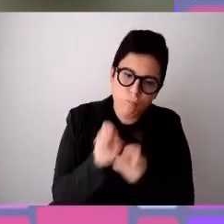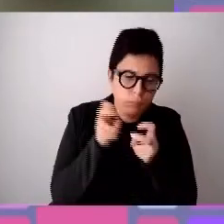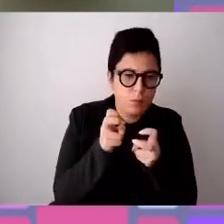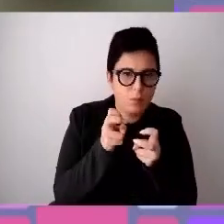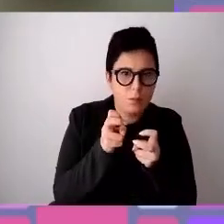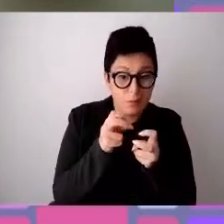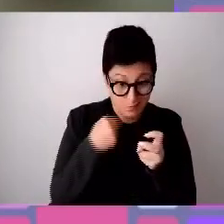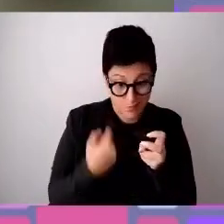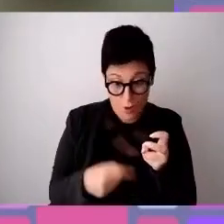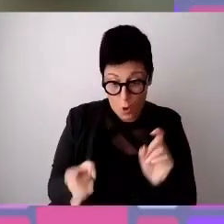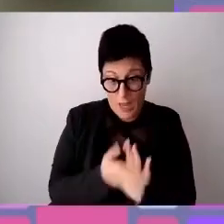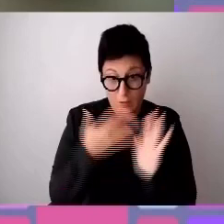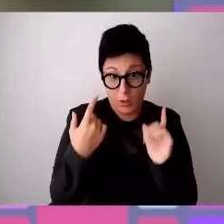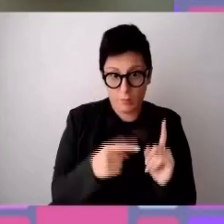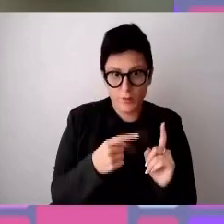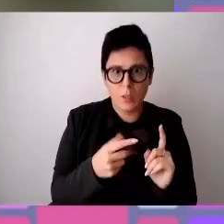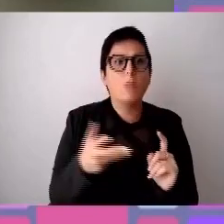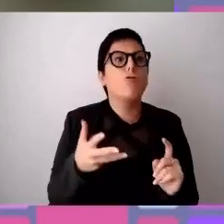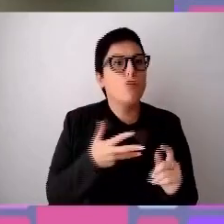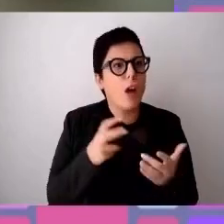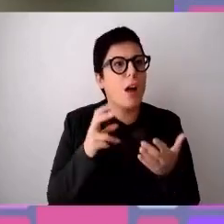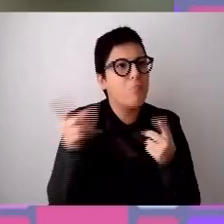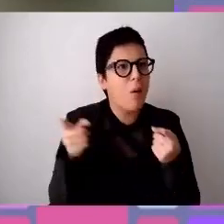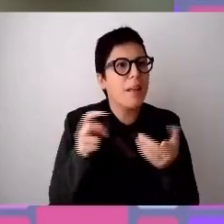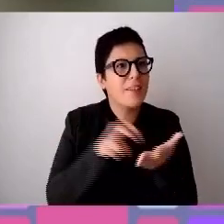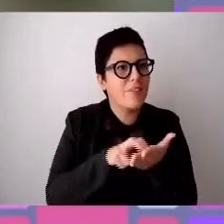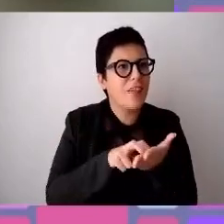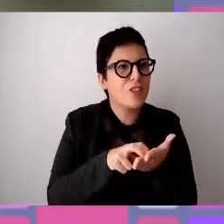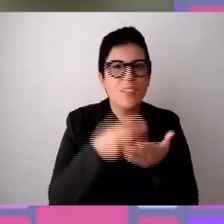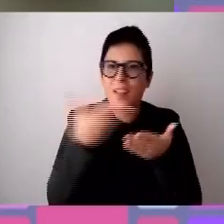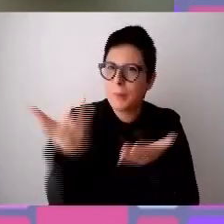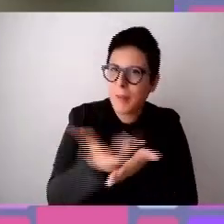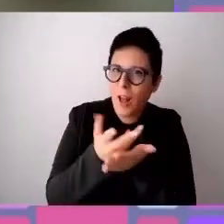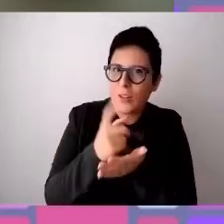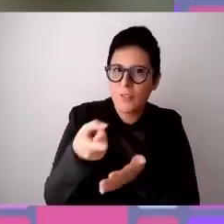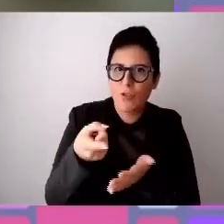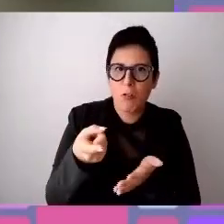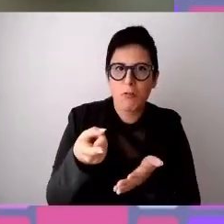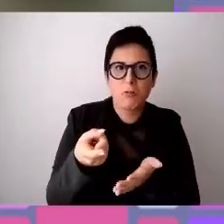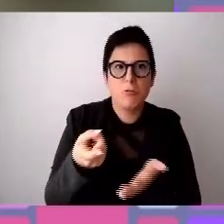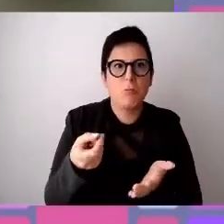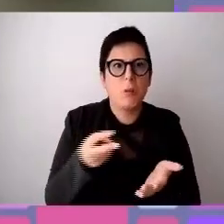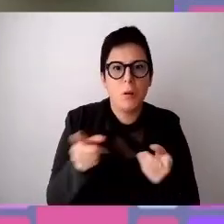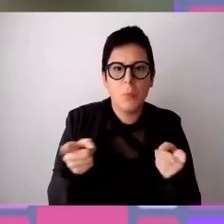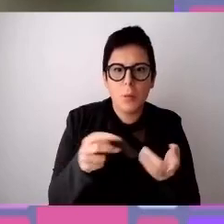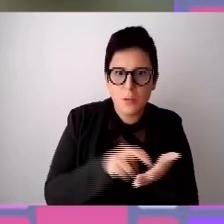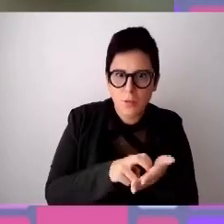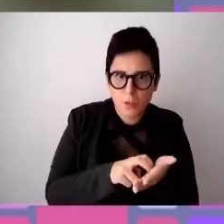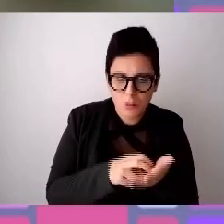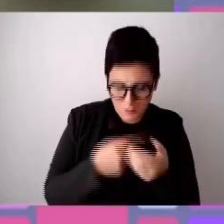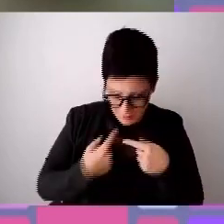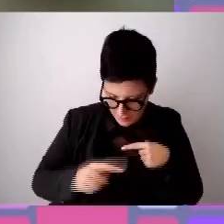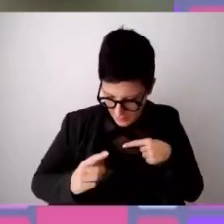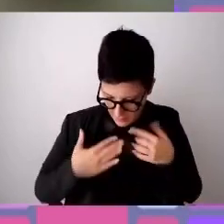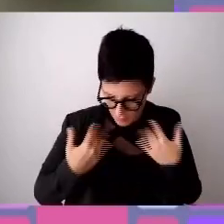tenendo in considerazione che momenti di fragilità come raccontava Giorgio capitano a tutti. Cioè la fragilità non è una cosa diversa da noi, fa parte del